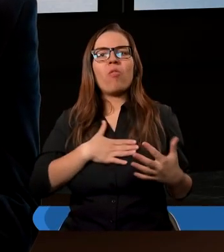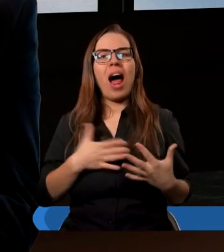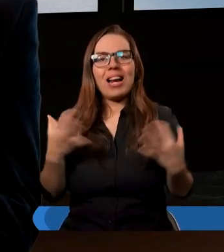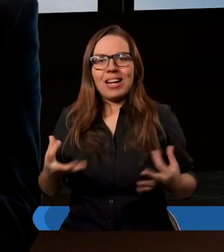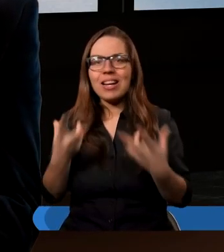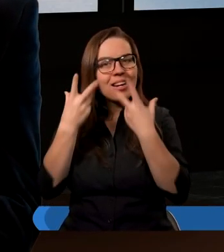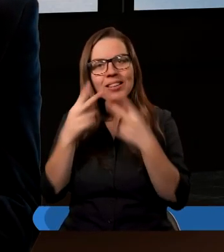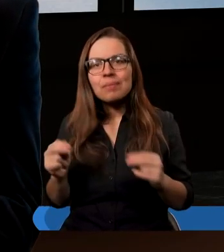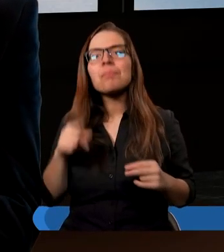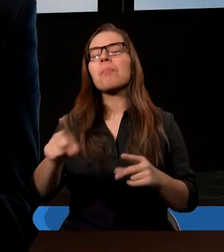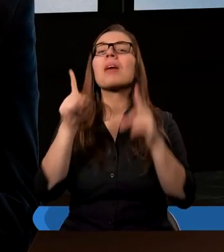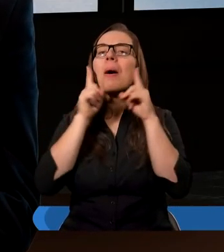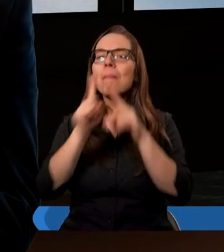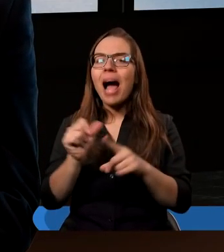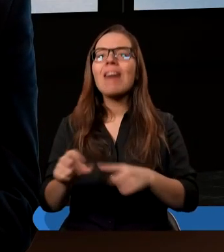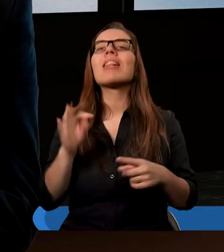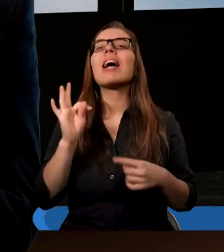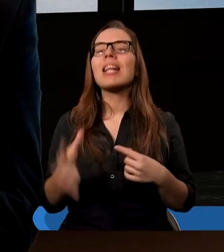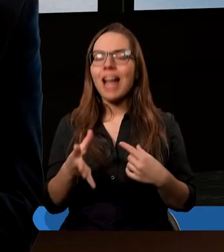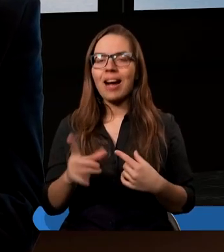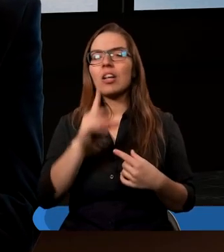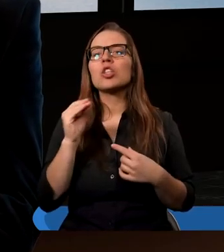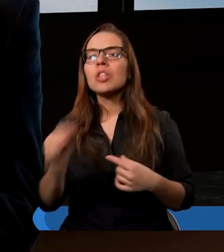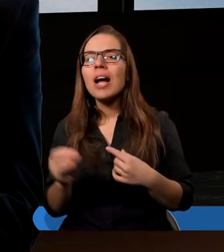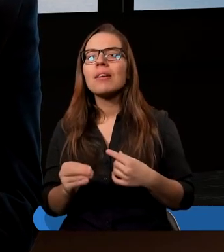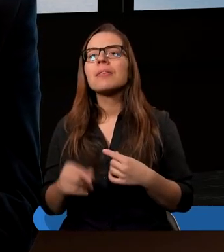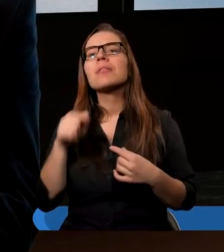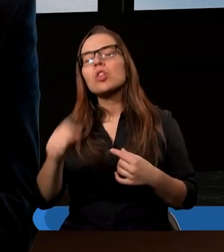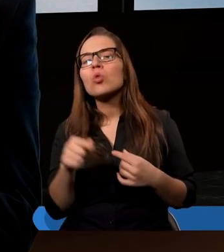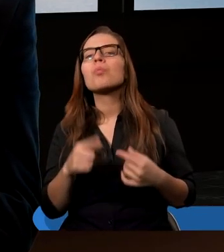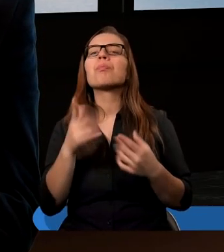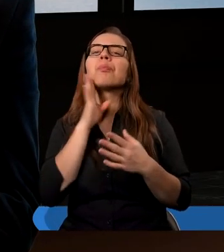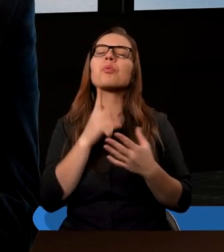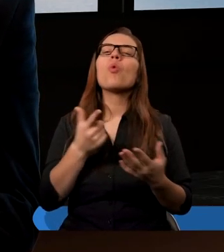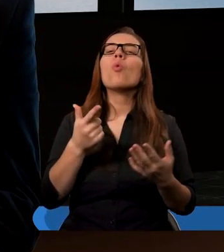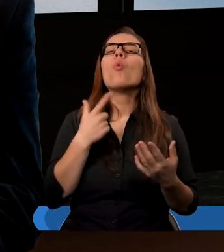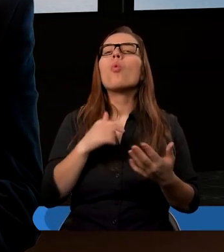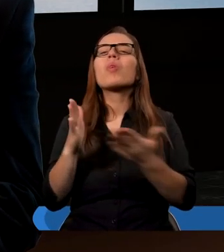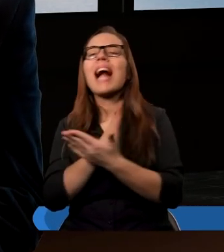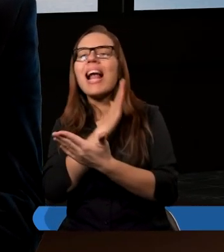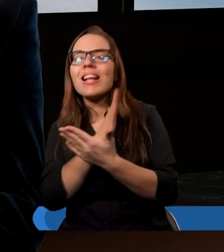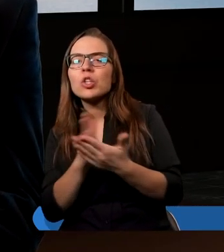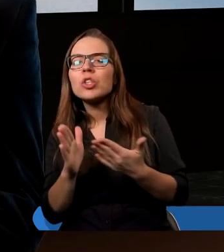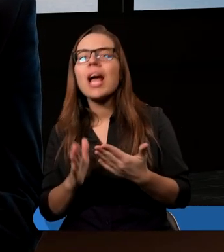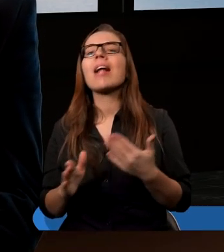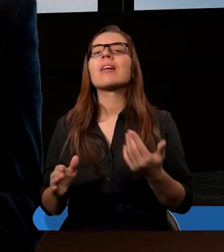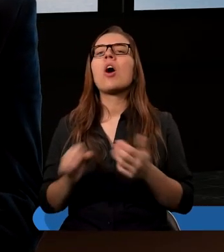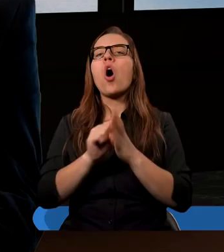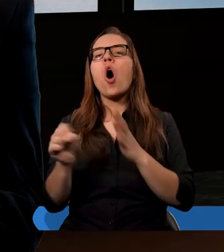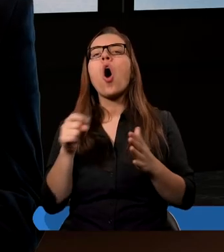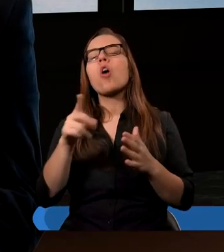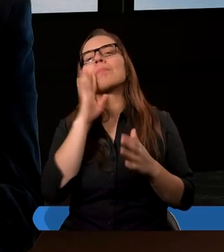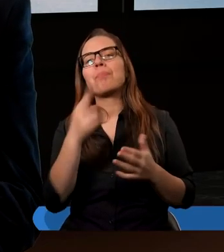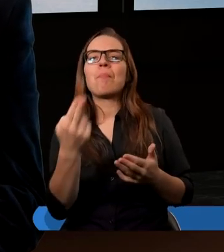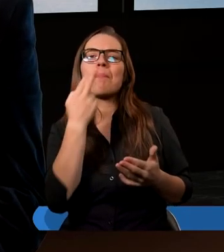prawda jest taka, że tak jak uzależnienie zaczyna się od powiedzmy pierwszego